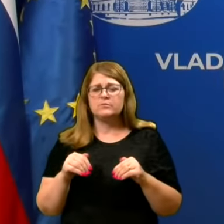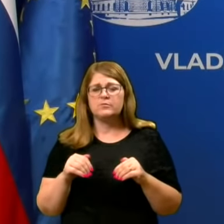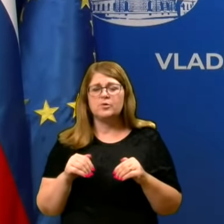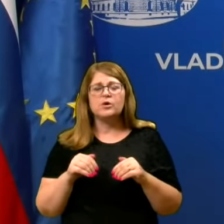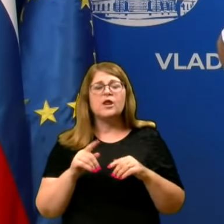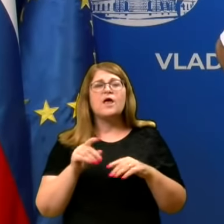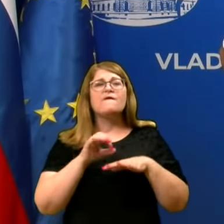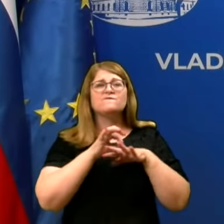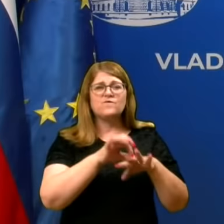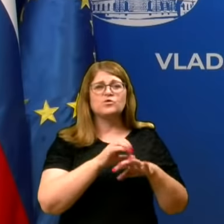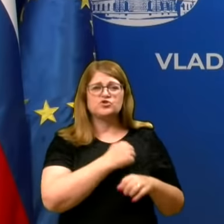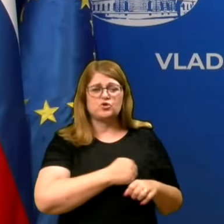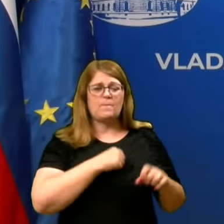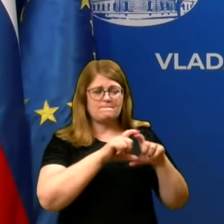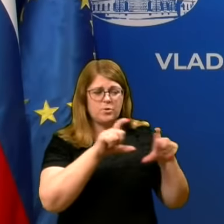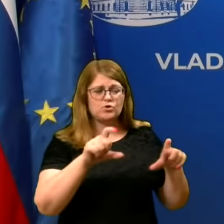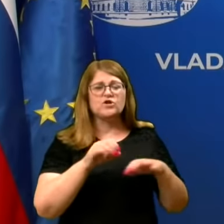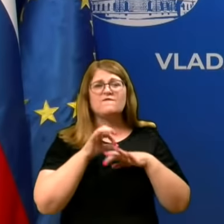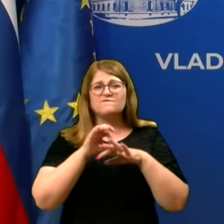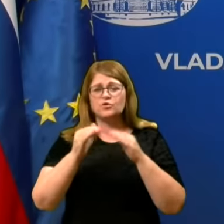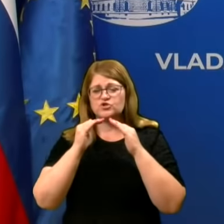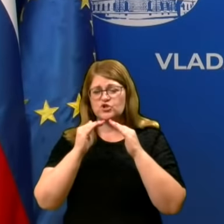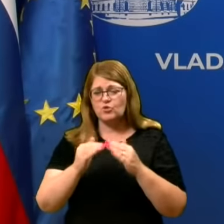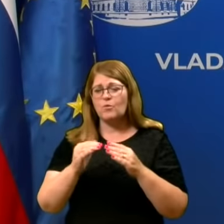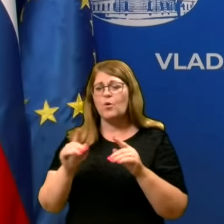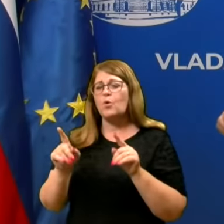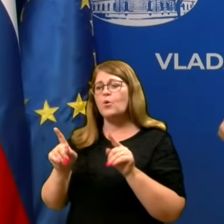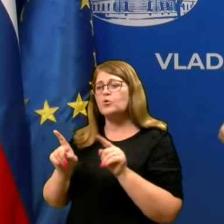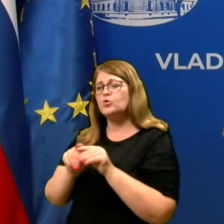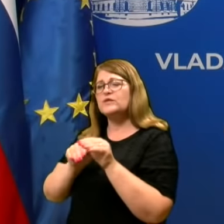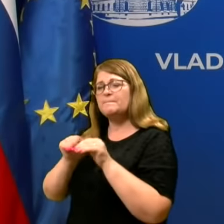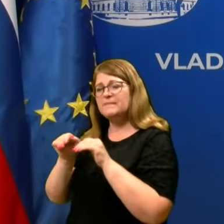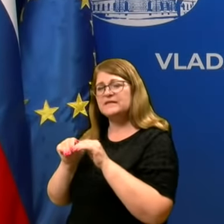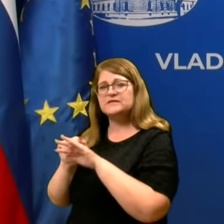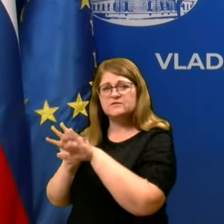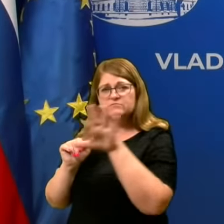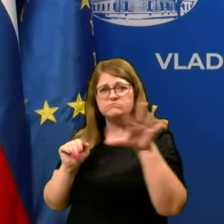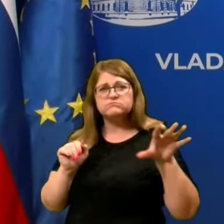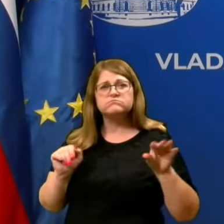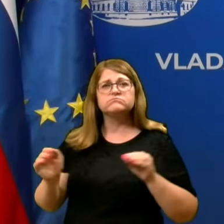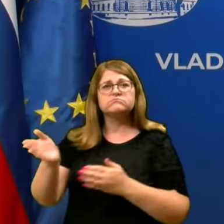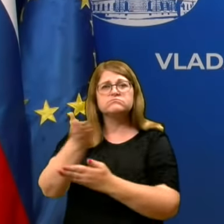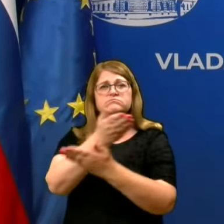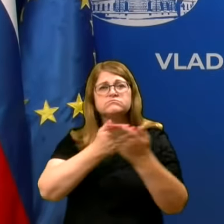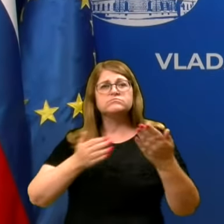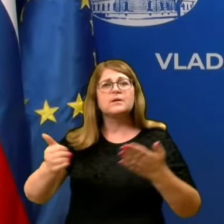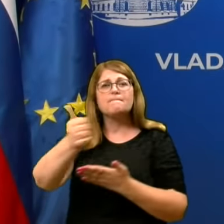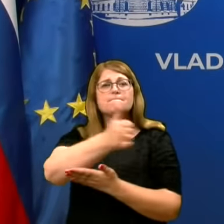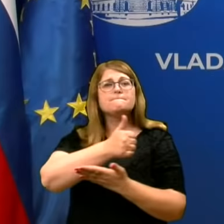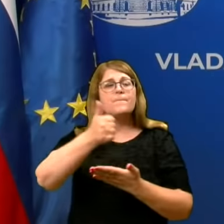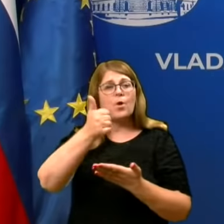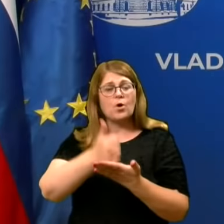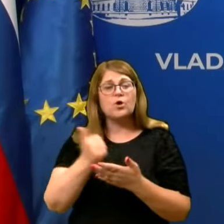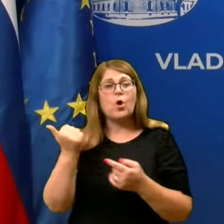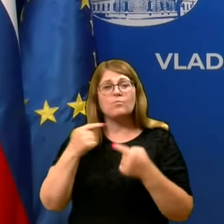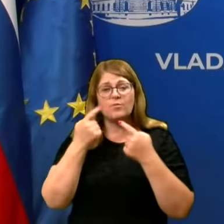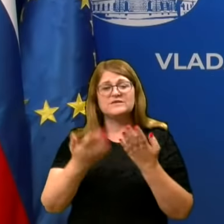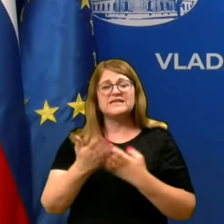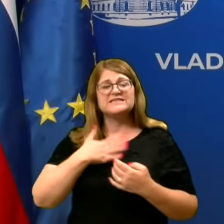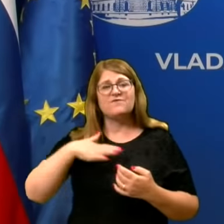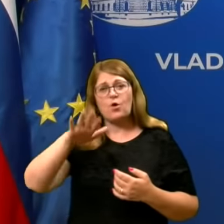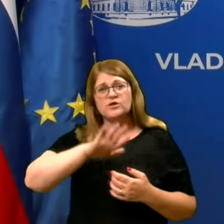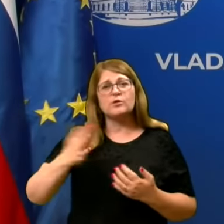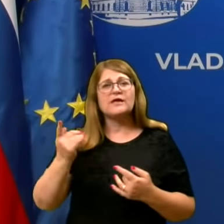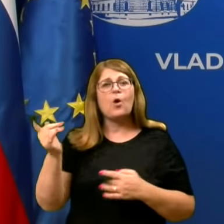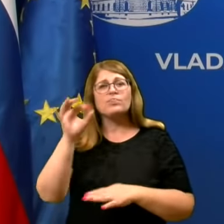vodstvo domovi nekoliko dogašnje, tukaj bi se mogli pa zaposlo, tudi že poskusi, da bi se poj noten. Jaz bom pojedo za svojo regijo, kjer